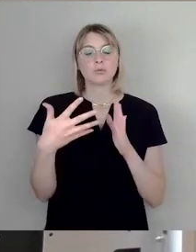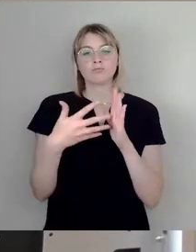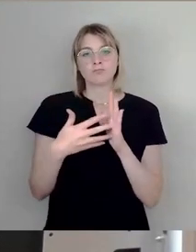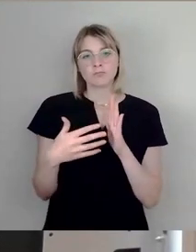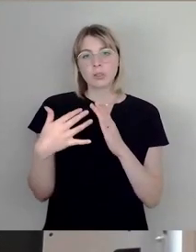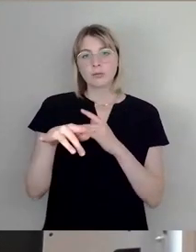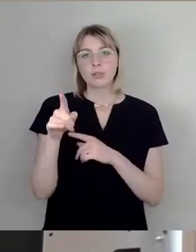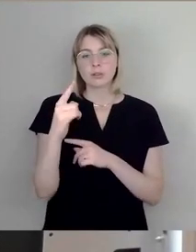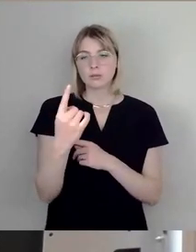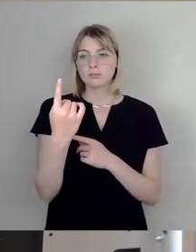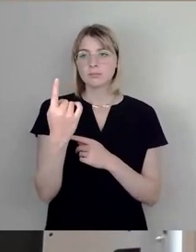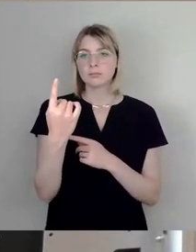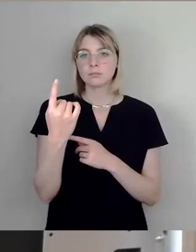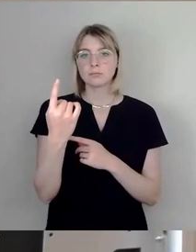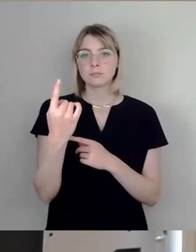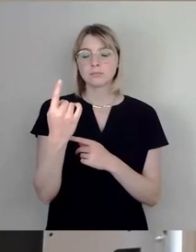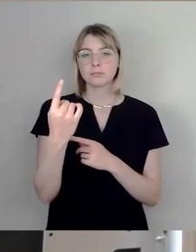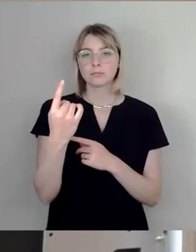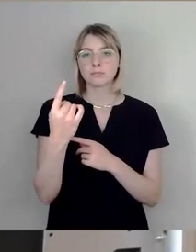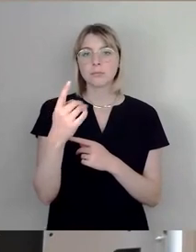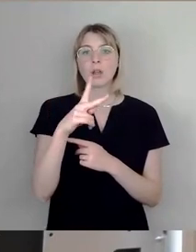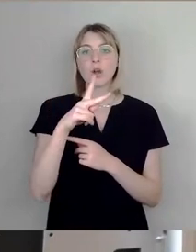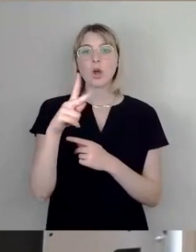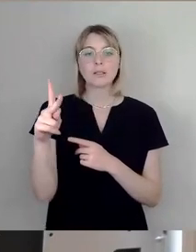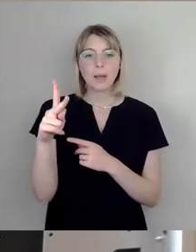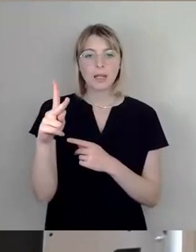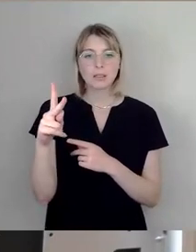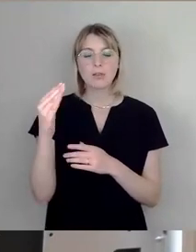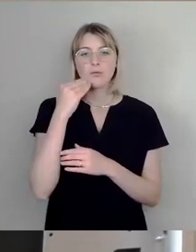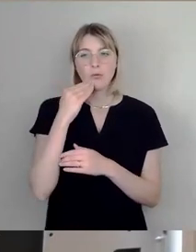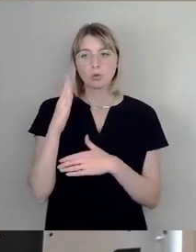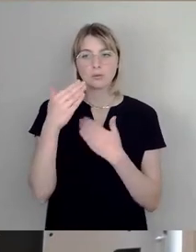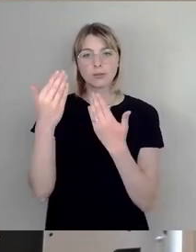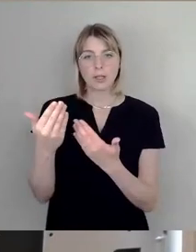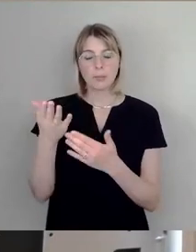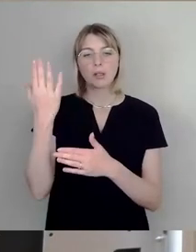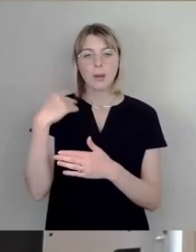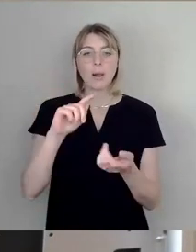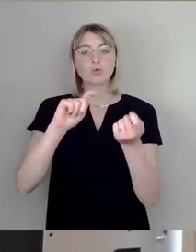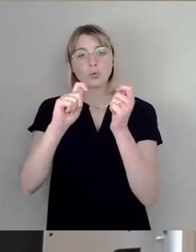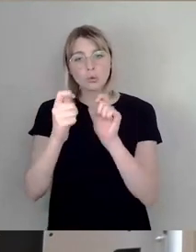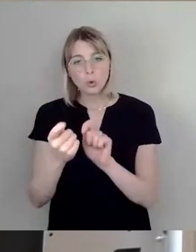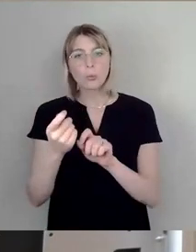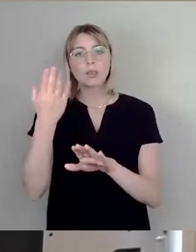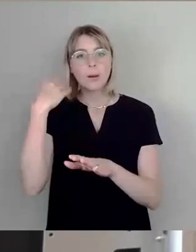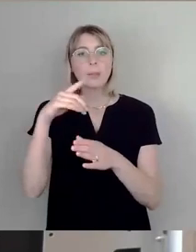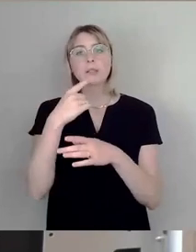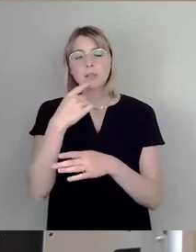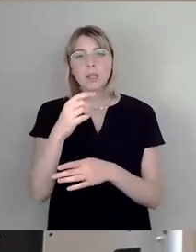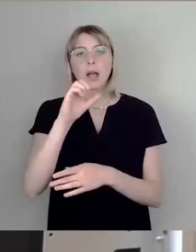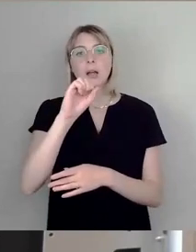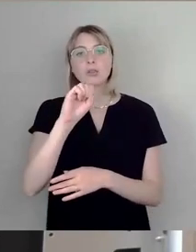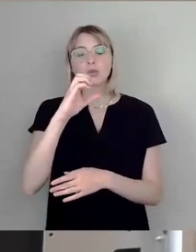einer konspirativen Wohnung. Das ist dann relativ schnell beendet worden. Es wird dann gesagt, die Sowjets haben das über einen